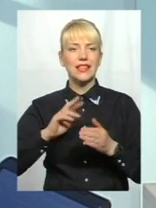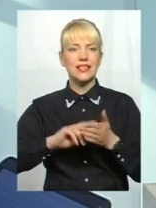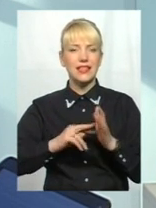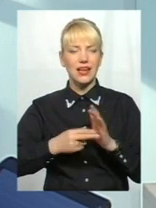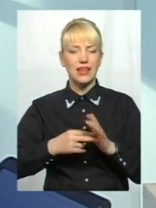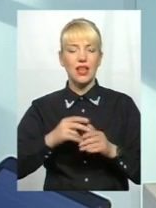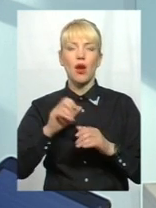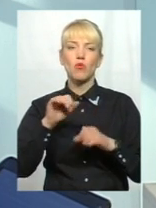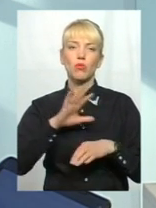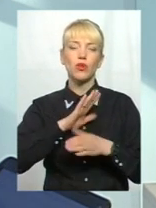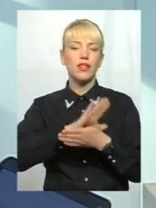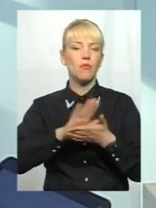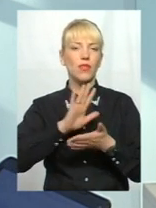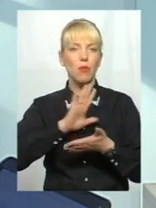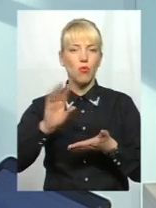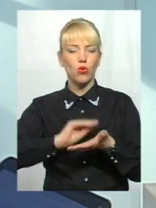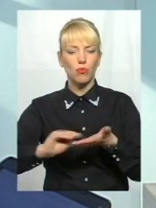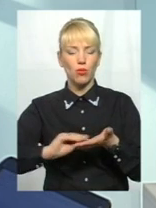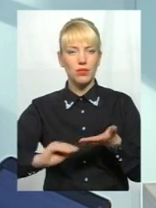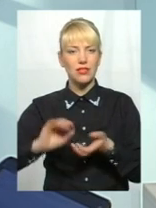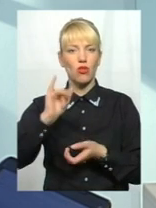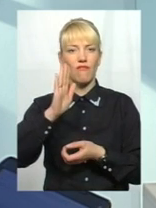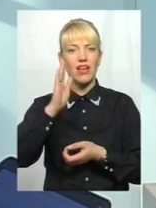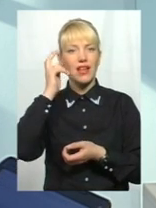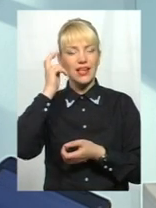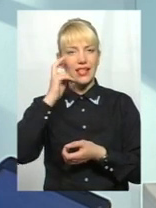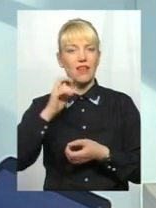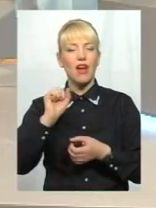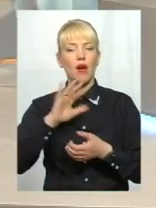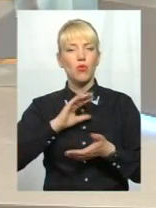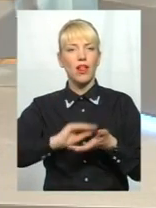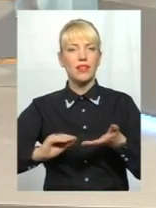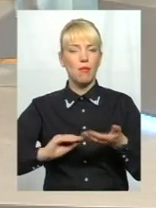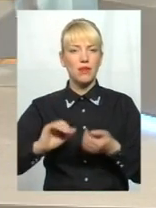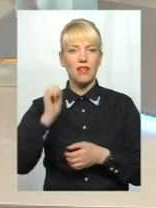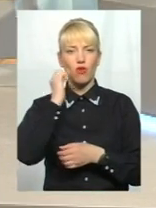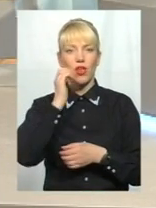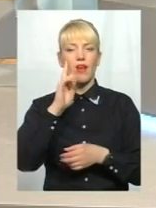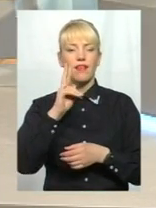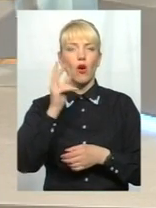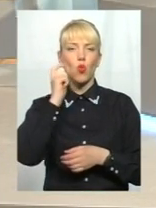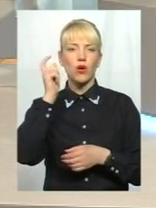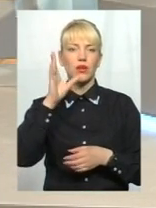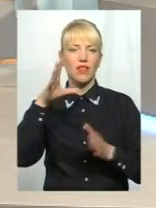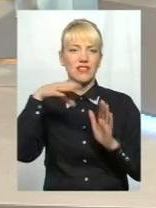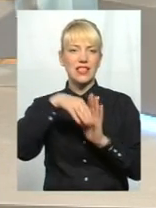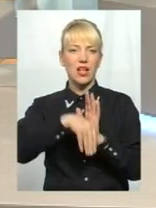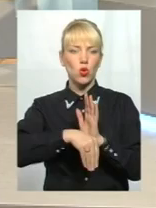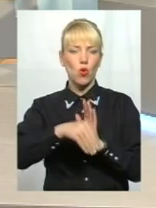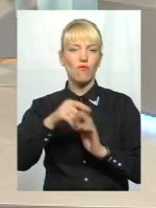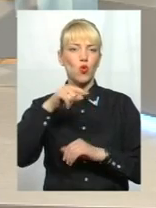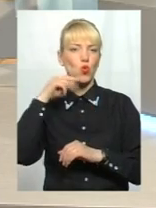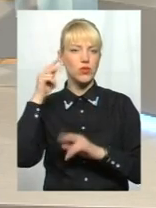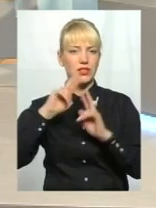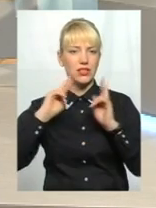була не прописана в Києві, вона була прописана в Москві, як Україна стане складовою російського світу, як не війде в